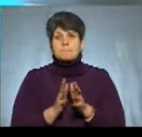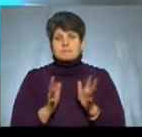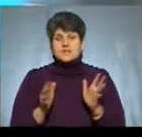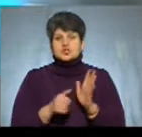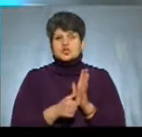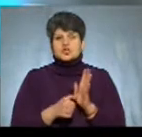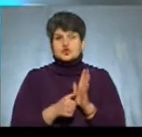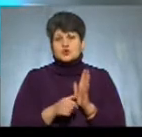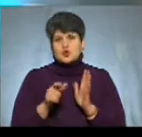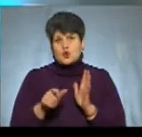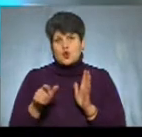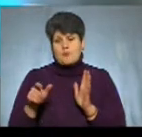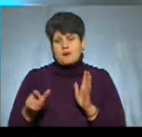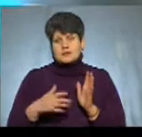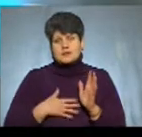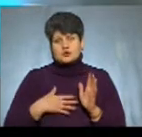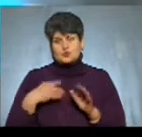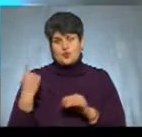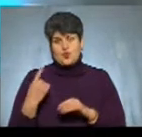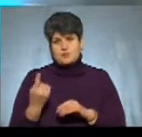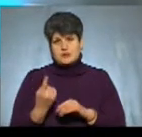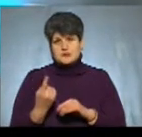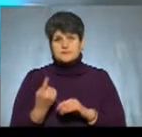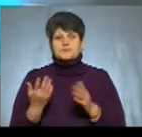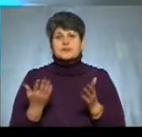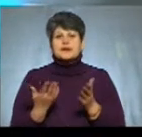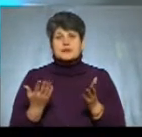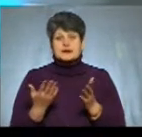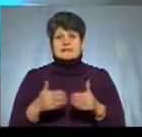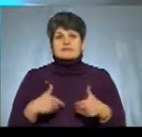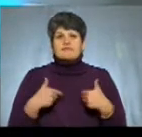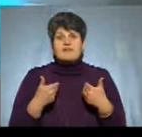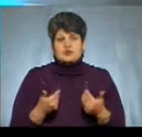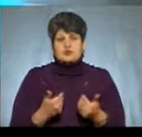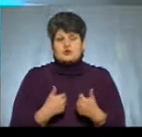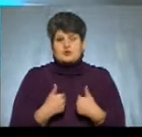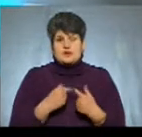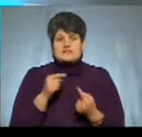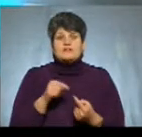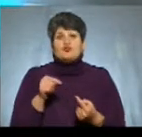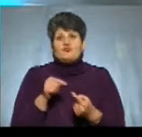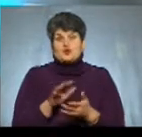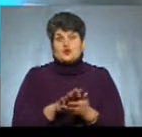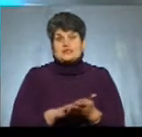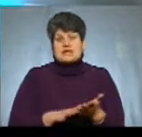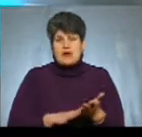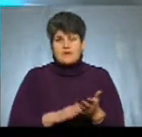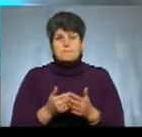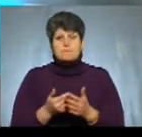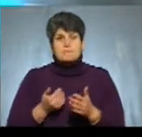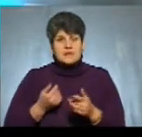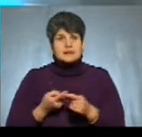громад нашої області, які звернуться до нас з відповідною заявою. Перед усім,